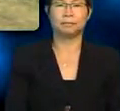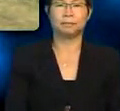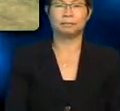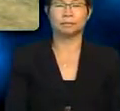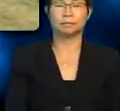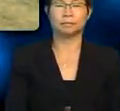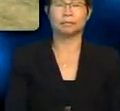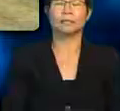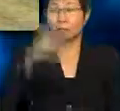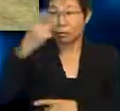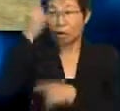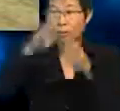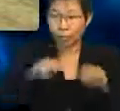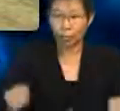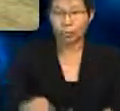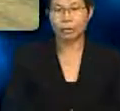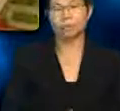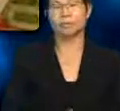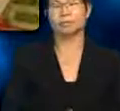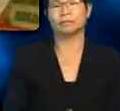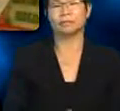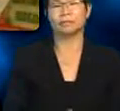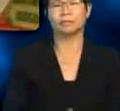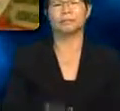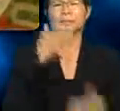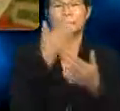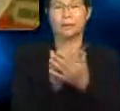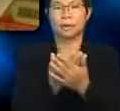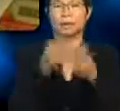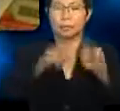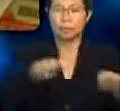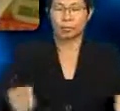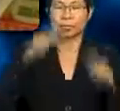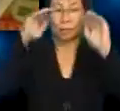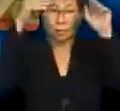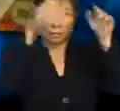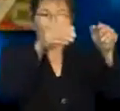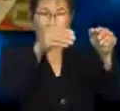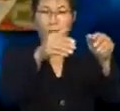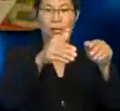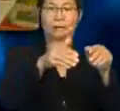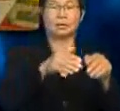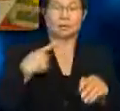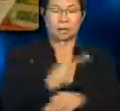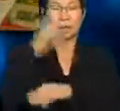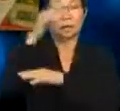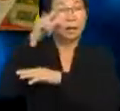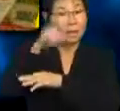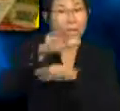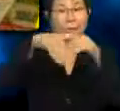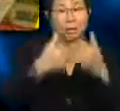Faham, murid-murid? Faham. Baik, murid-murid, cuba perhatikan. Kita akan lihat bagaimana